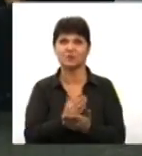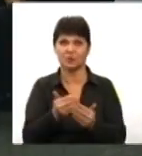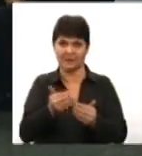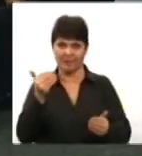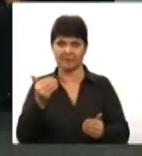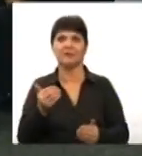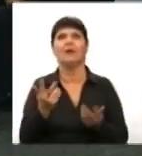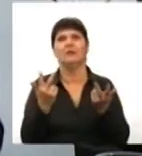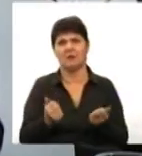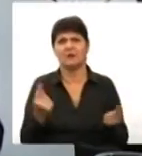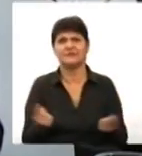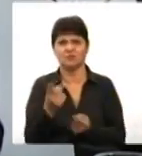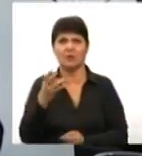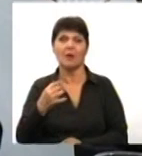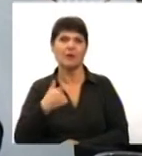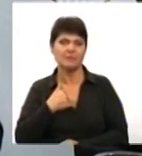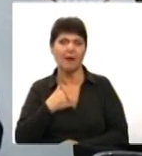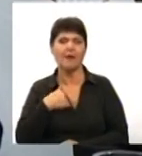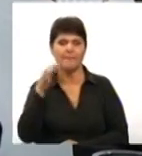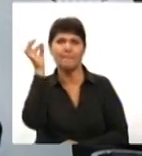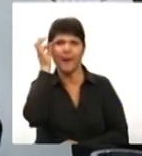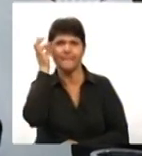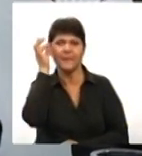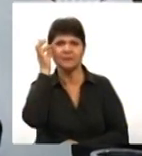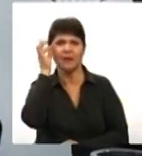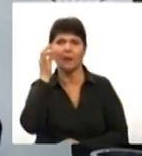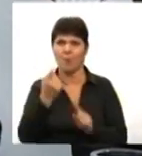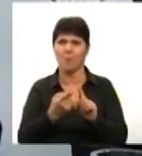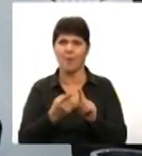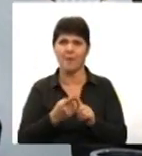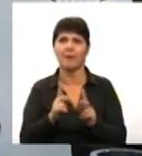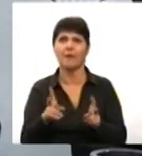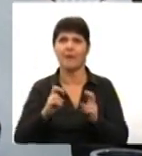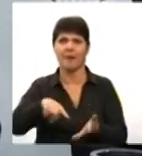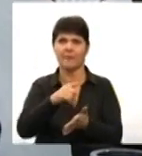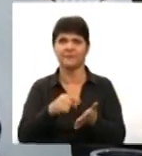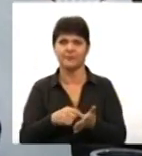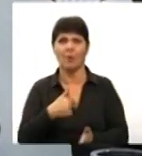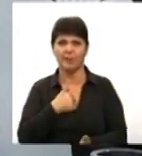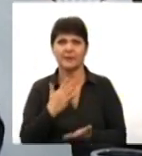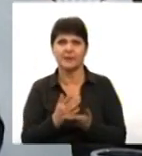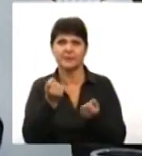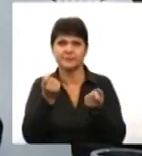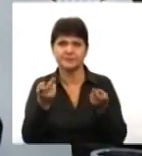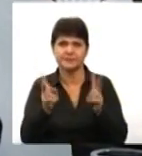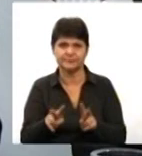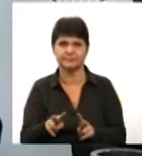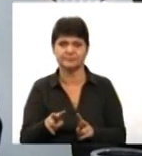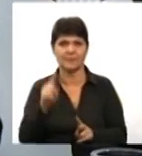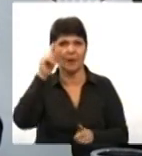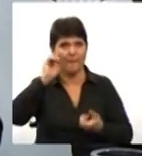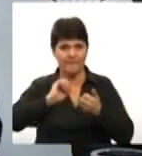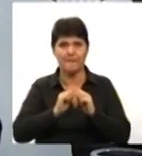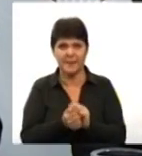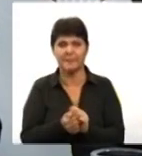'ятаю, як виглядає місто, тому що я втратила є орієнтири певні? Є, звичайно. Відклалися у пам'яті,